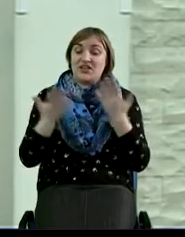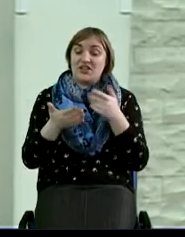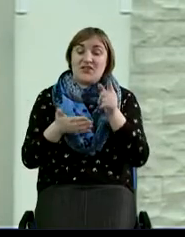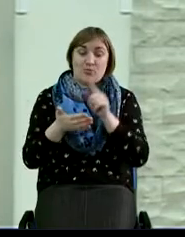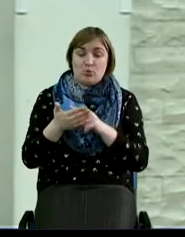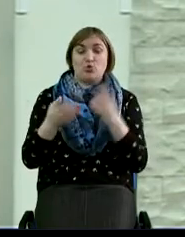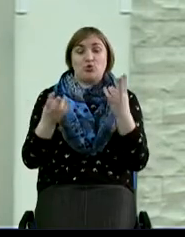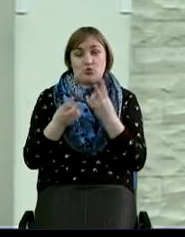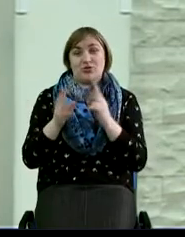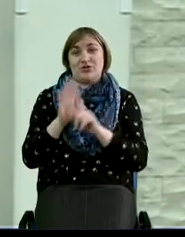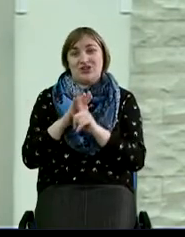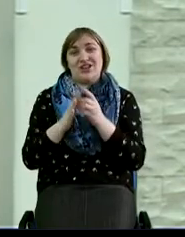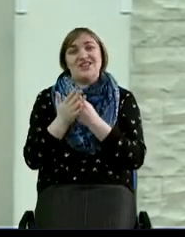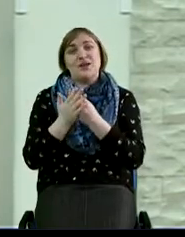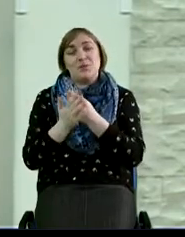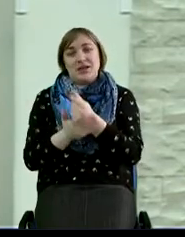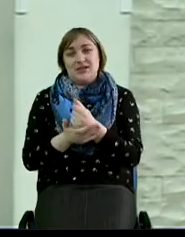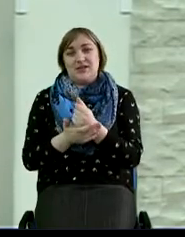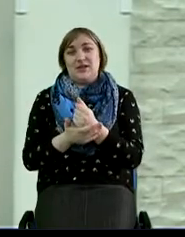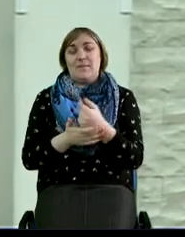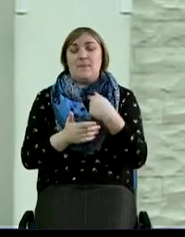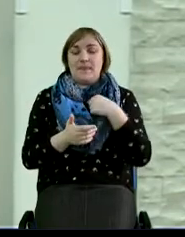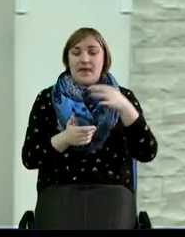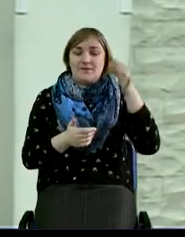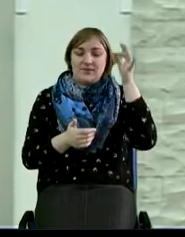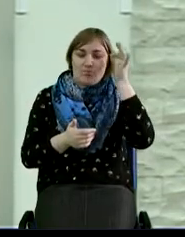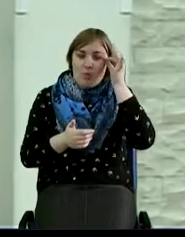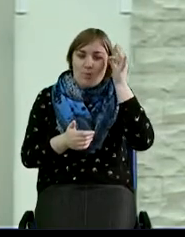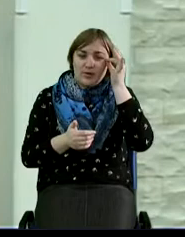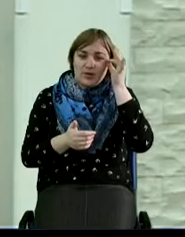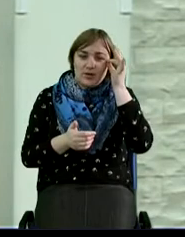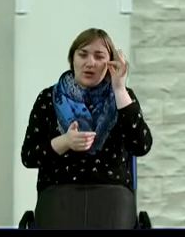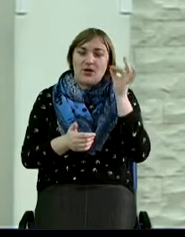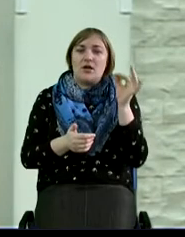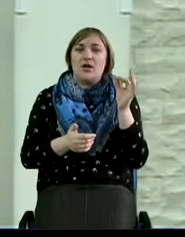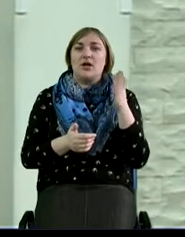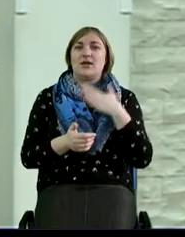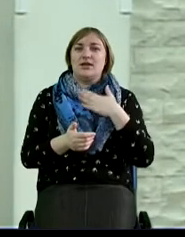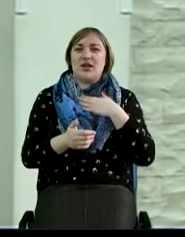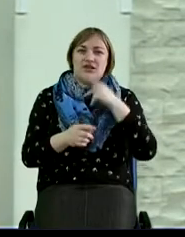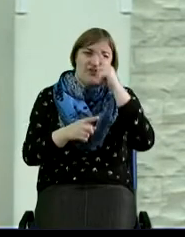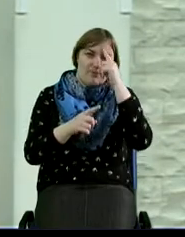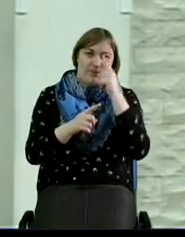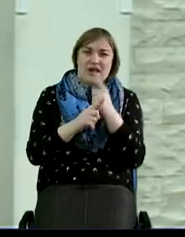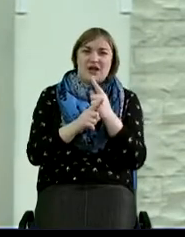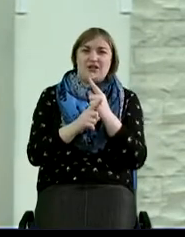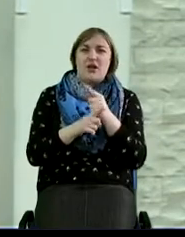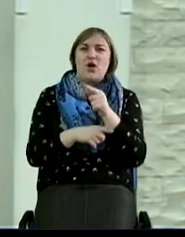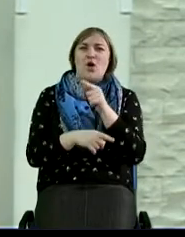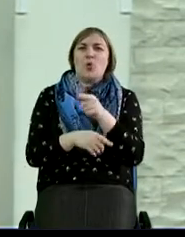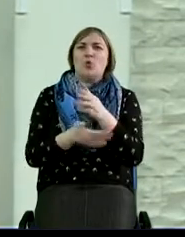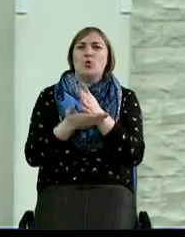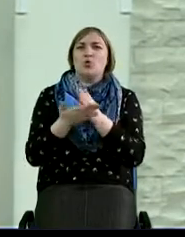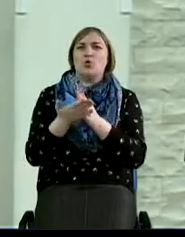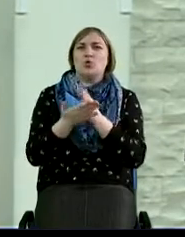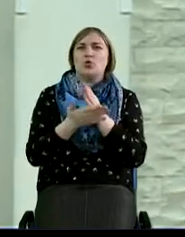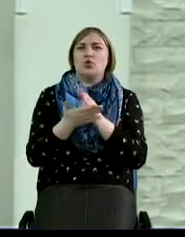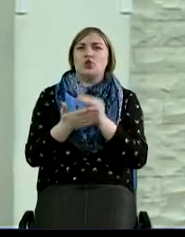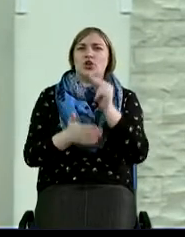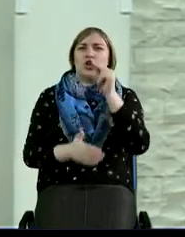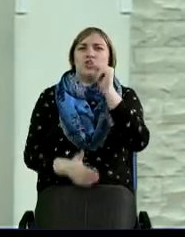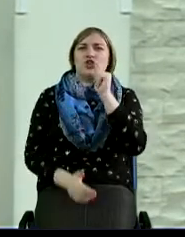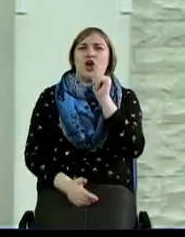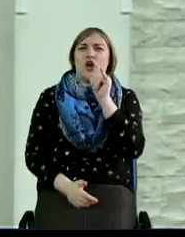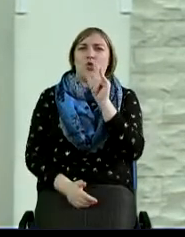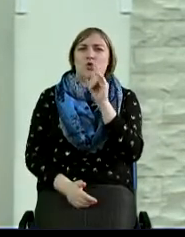необходимо заплатить. И вы знаете, я сегодня вспомнил нашего брата. Он служит в Чаусах,